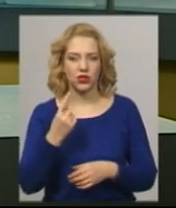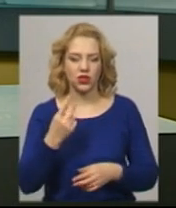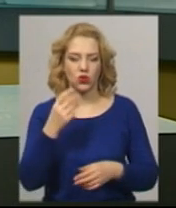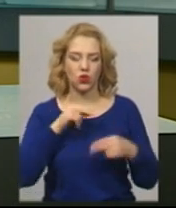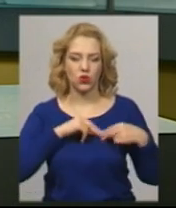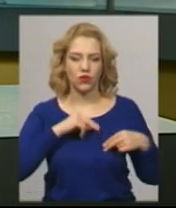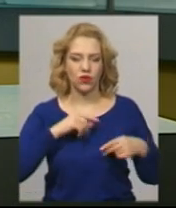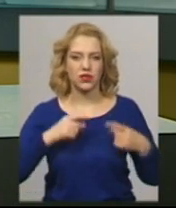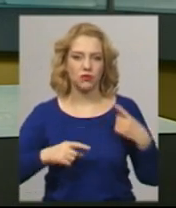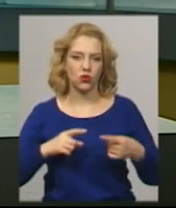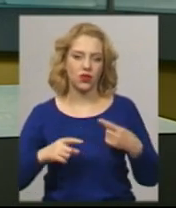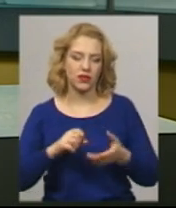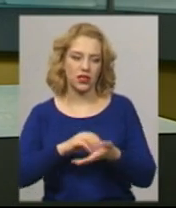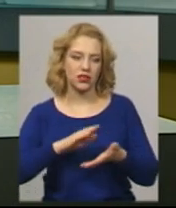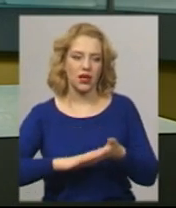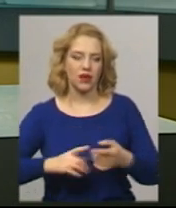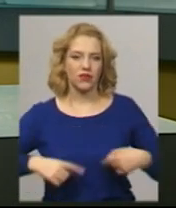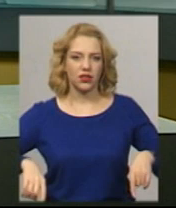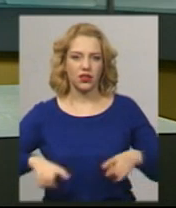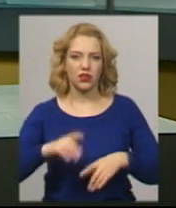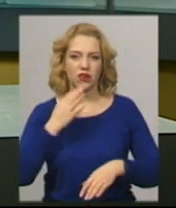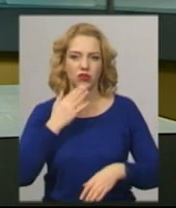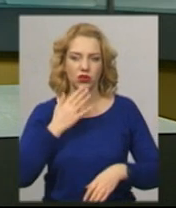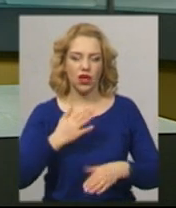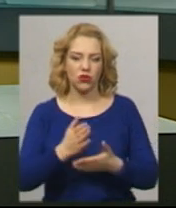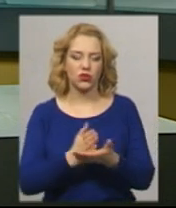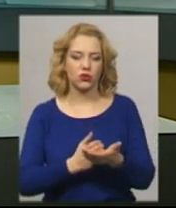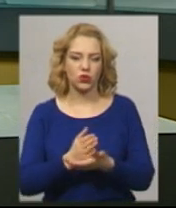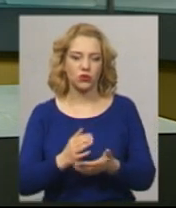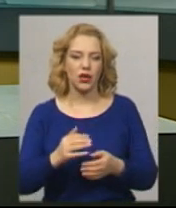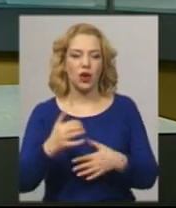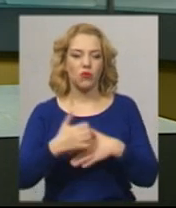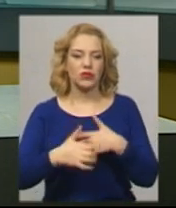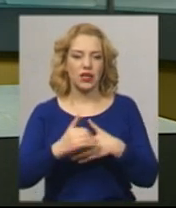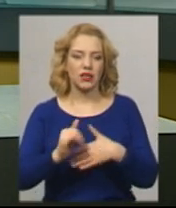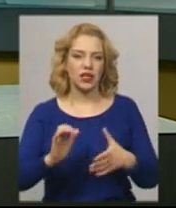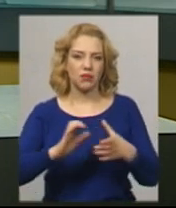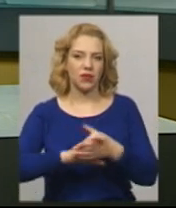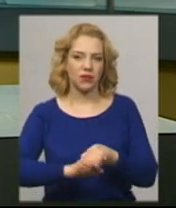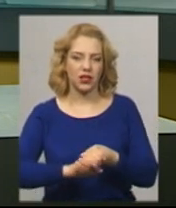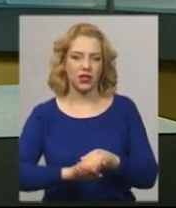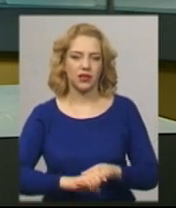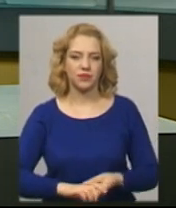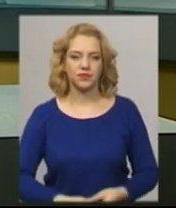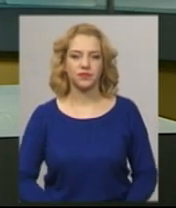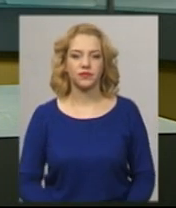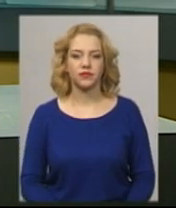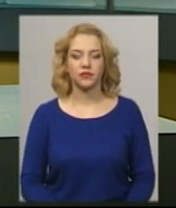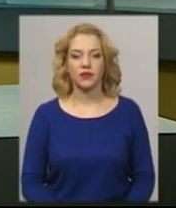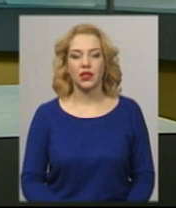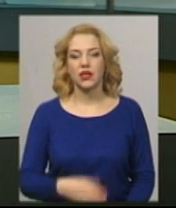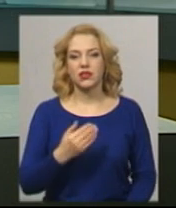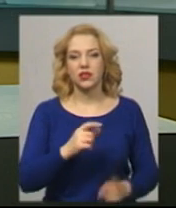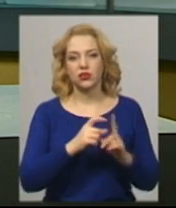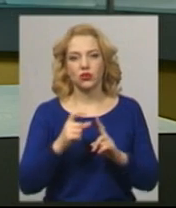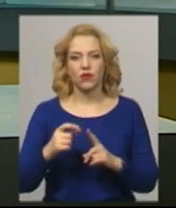спорів, зареєстрованих відділенням Національної служби посередництва і примирення в області, розповідає начальниця Юлова Тетяна Бабич. За її